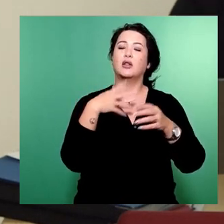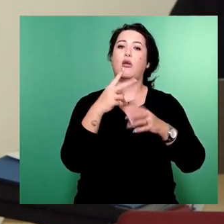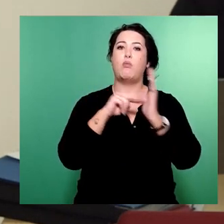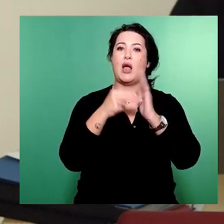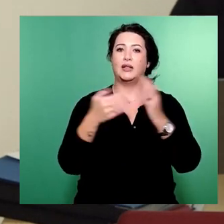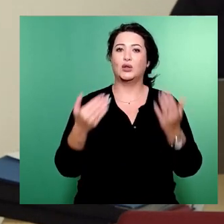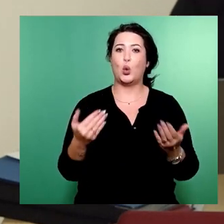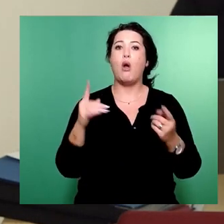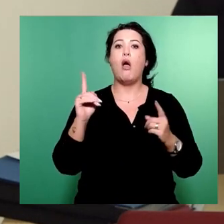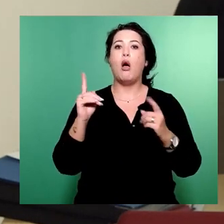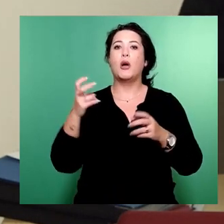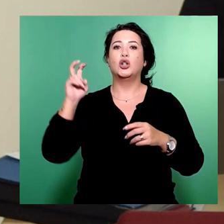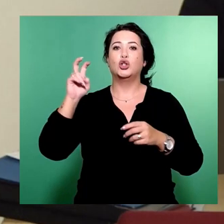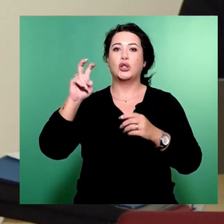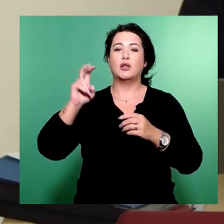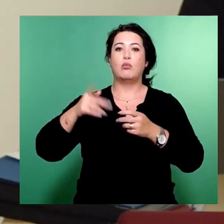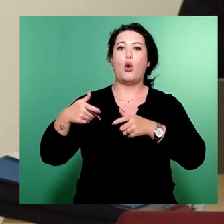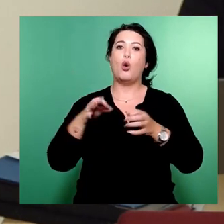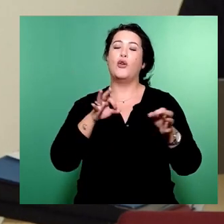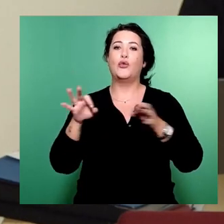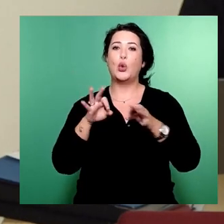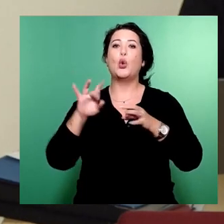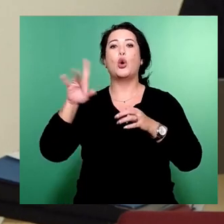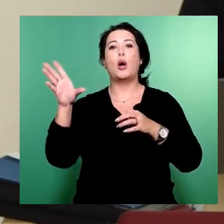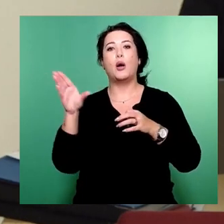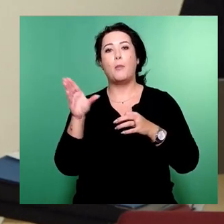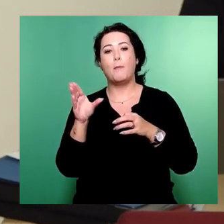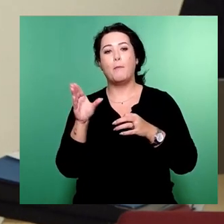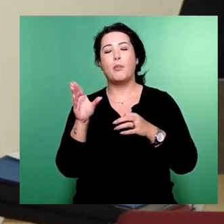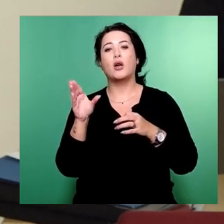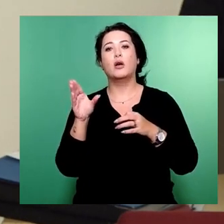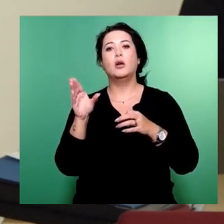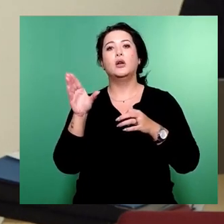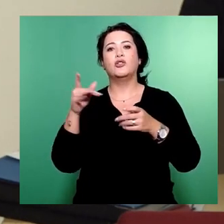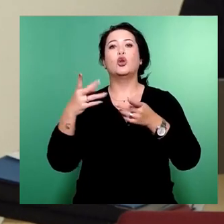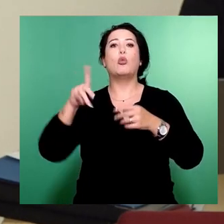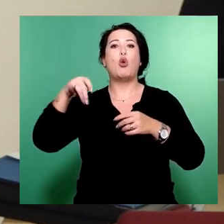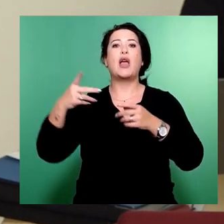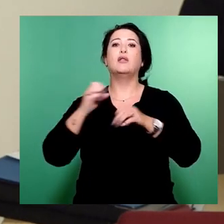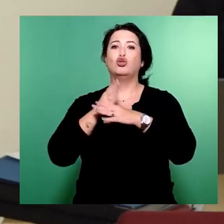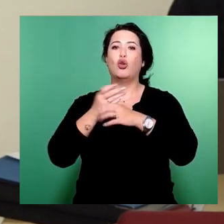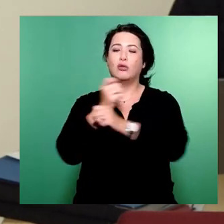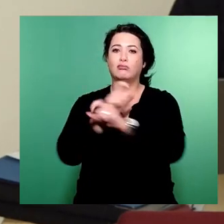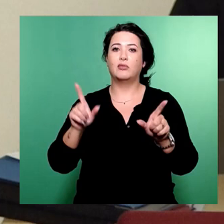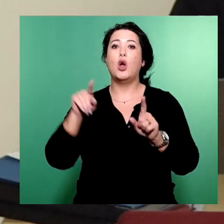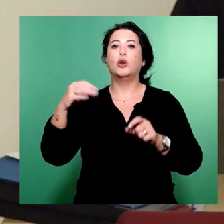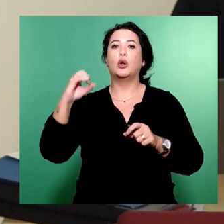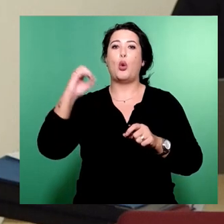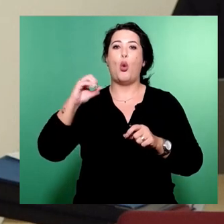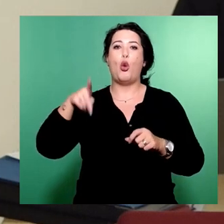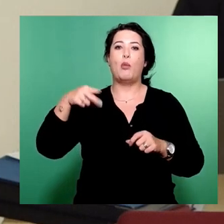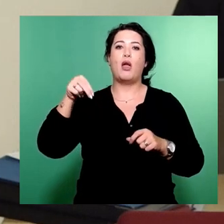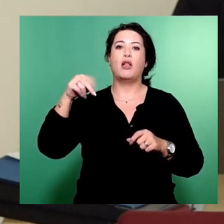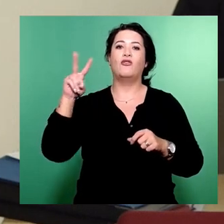kommunale Straßenbauförderung, geben für Projekte mit Landesbedeutung und eben auch dem ÖPNV. Die